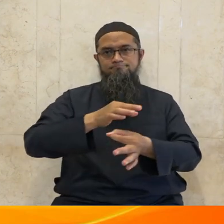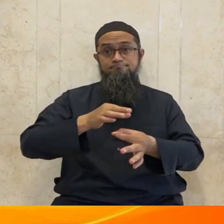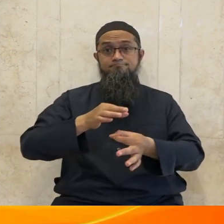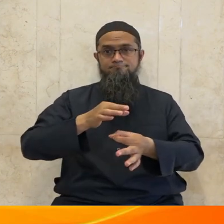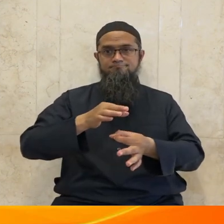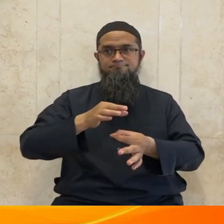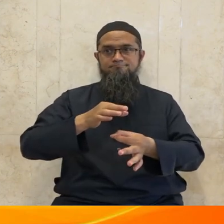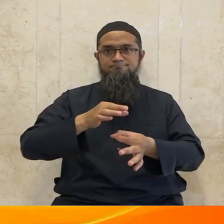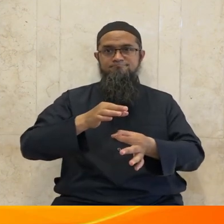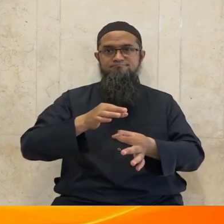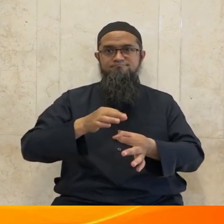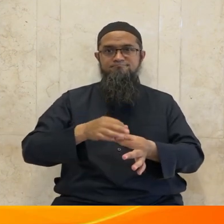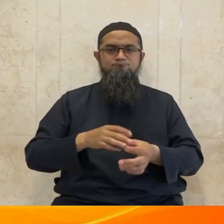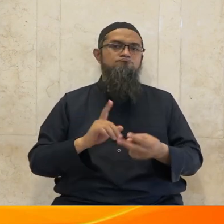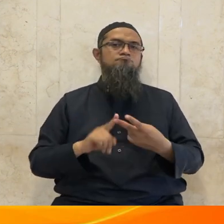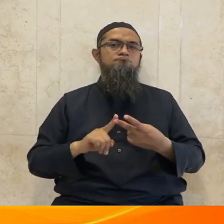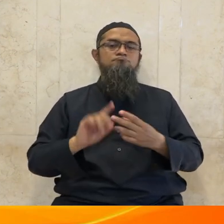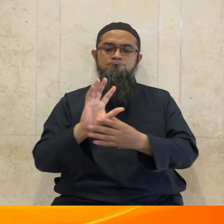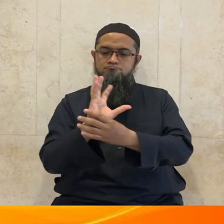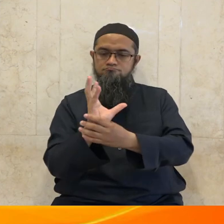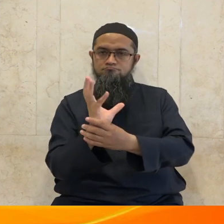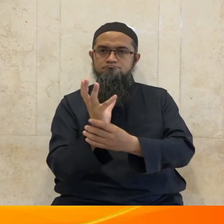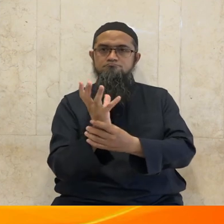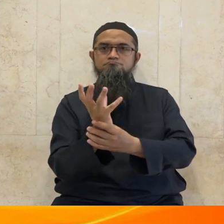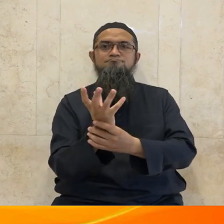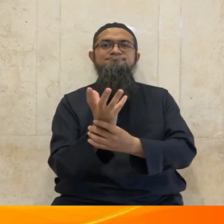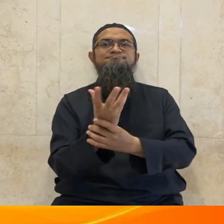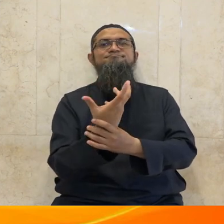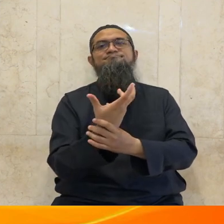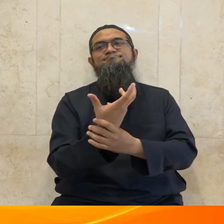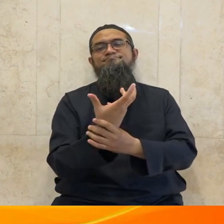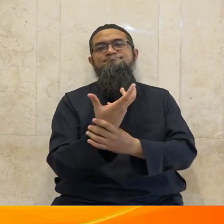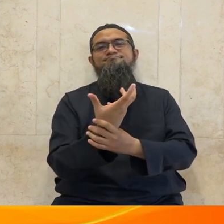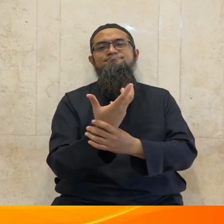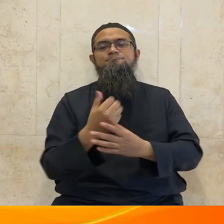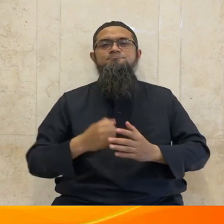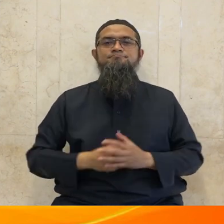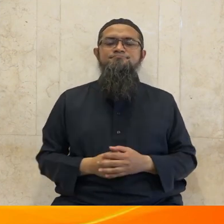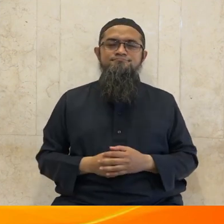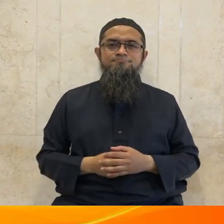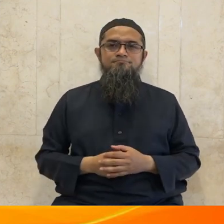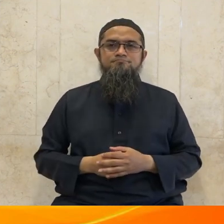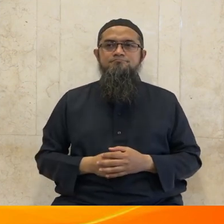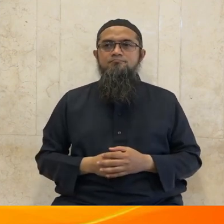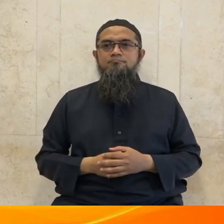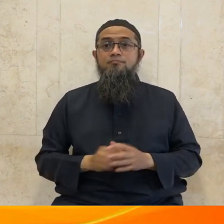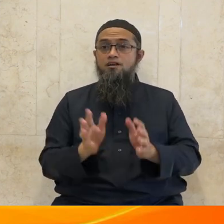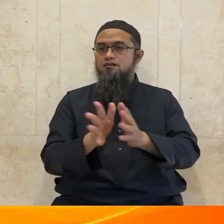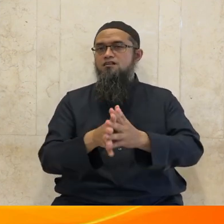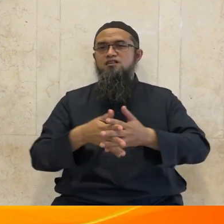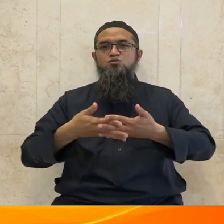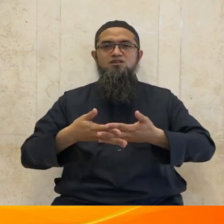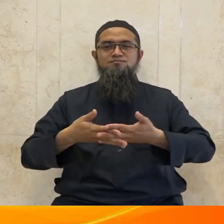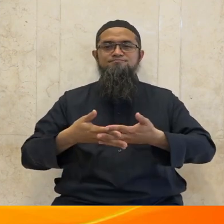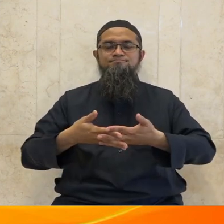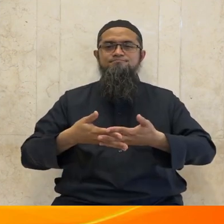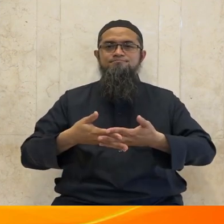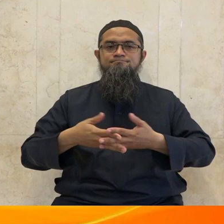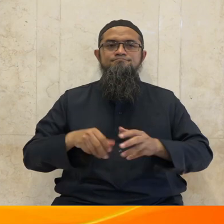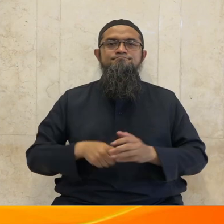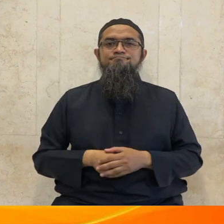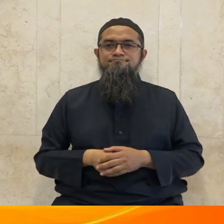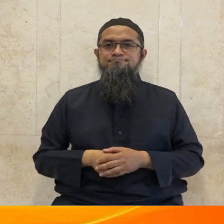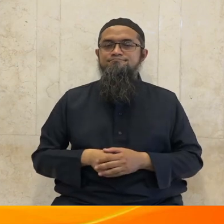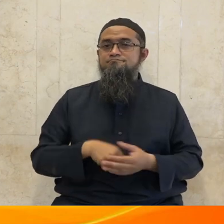fenomena itu disebutkan dalam surat Ali Imran ayat 190 saat ayat ini diturunkan kepada Rasulullah s.a.w